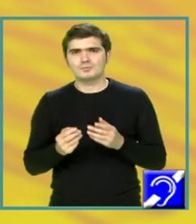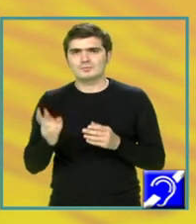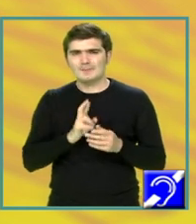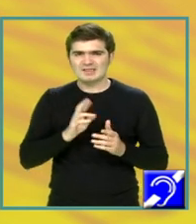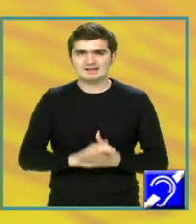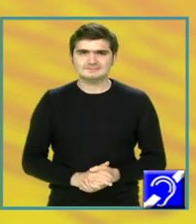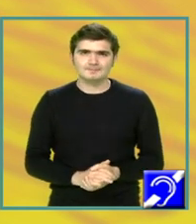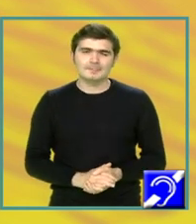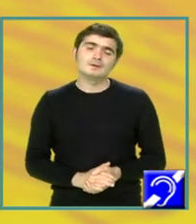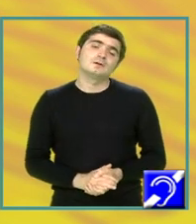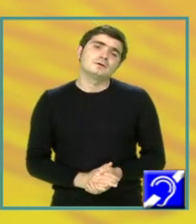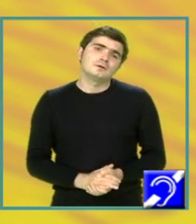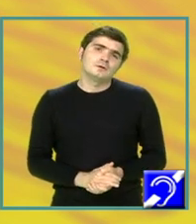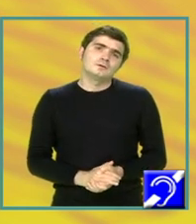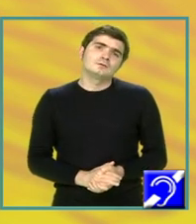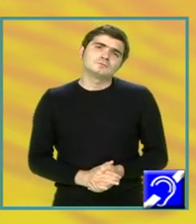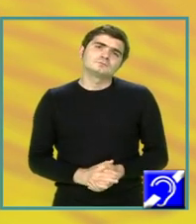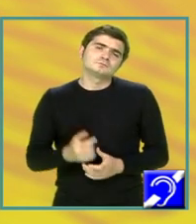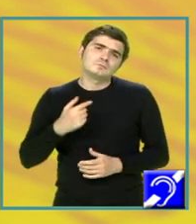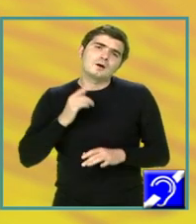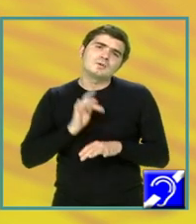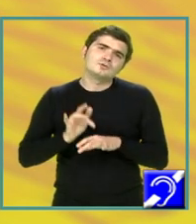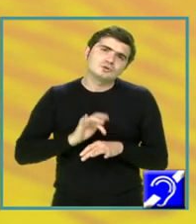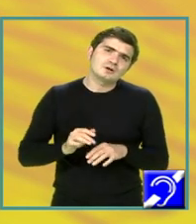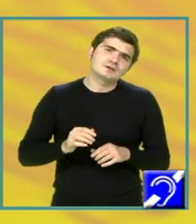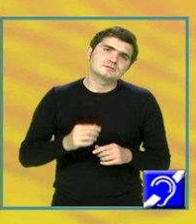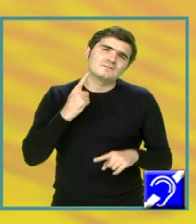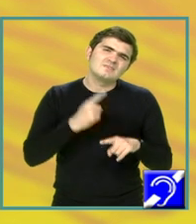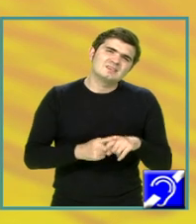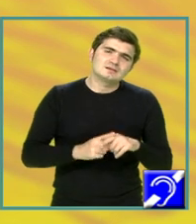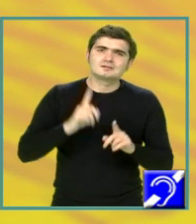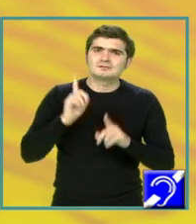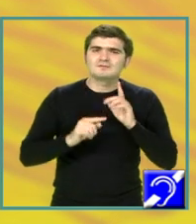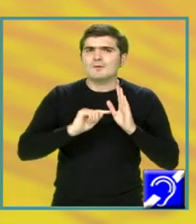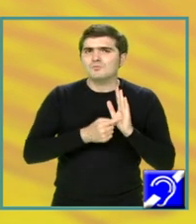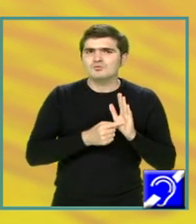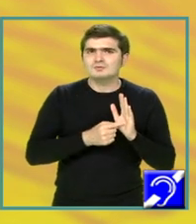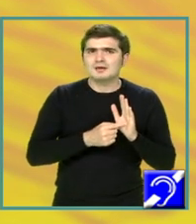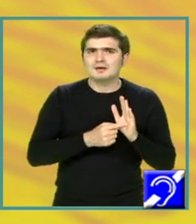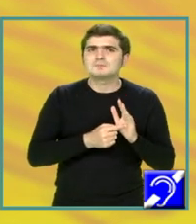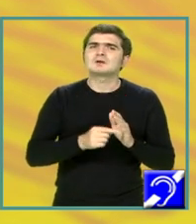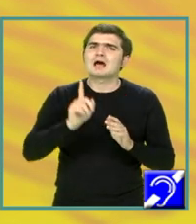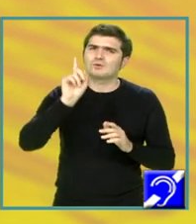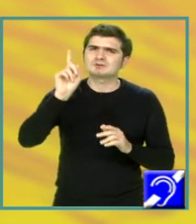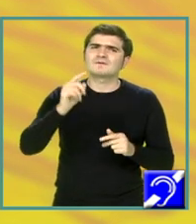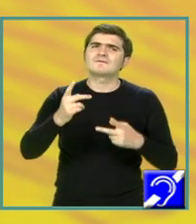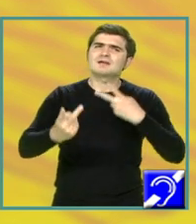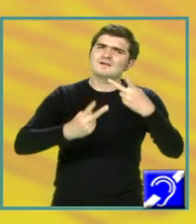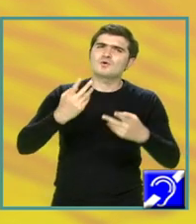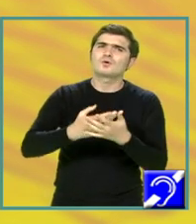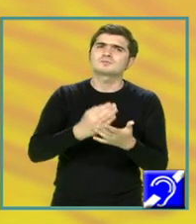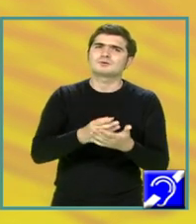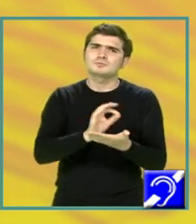fixez câteva puncte care vă vor fi de folos, sper, în redactarea textului